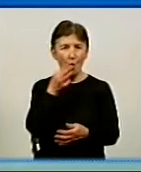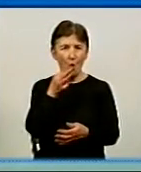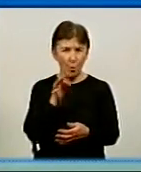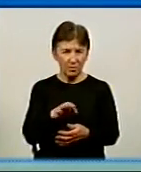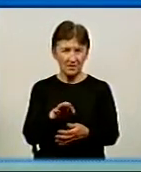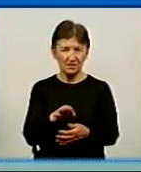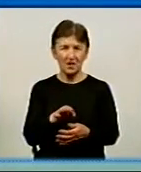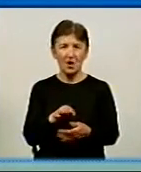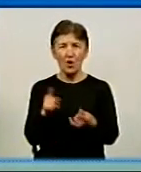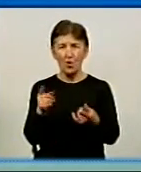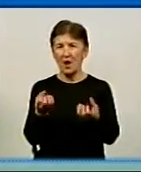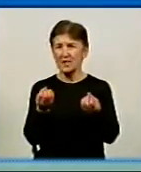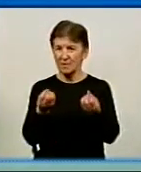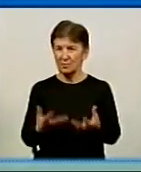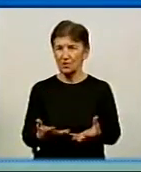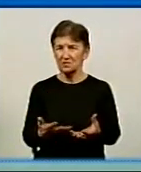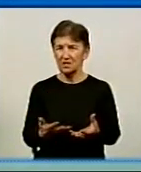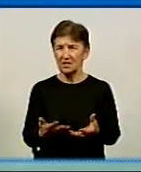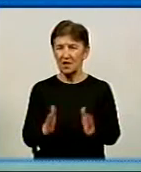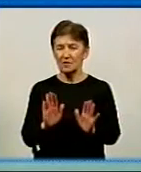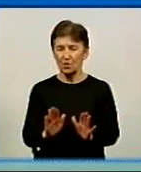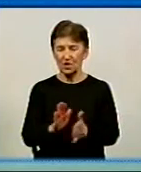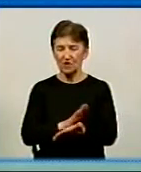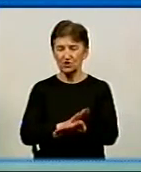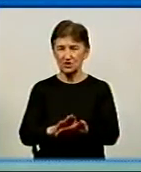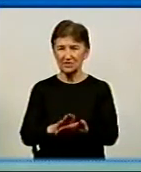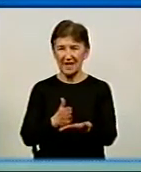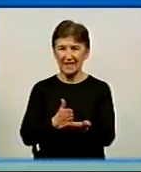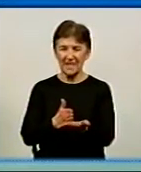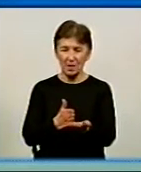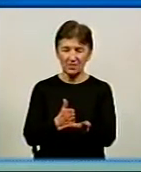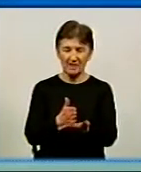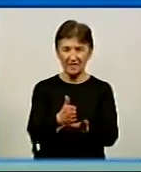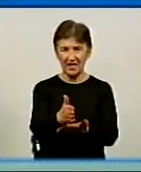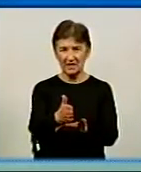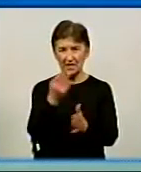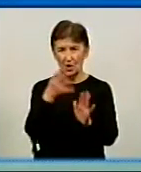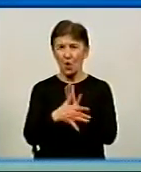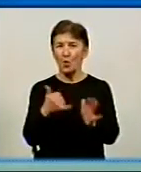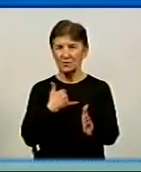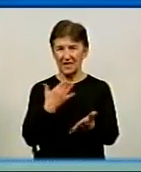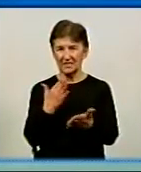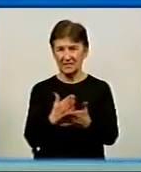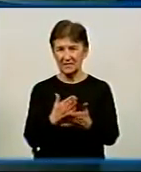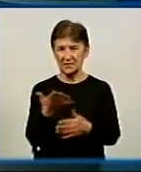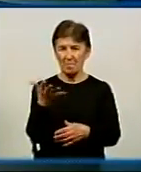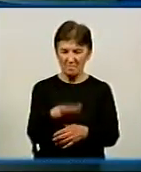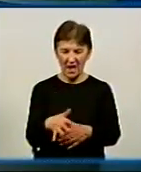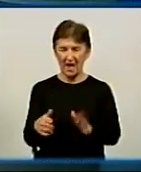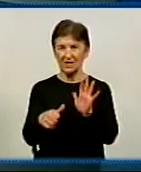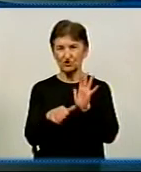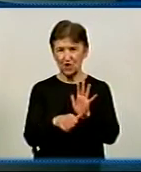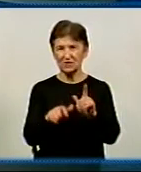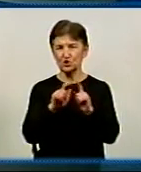поглиблюють. вони вже чисто направлення це осваюють більше. У нас є по 5-6 школ проходять капеллан розличного